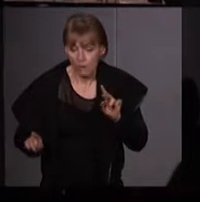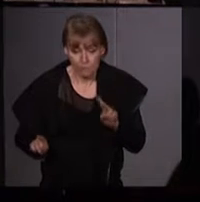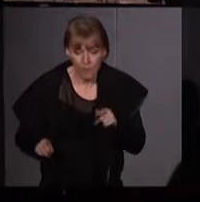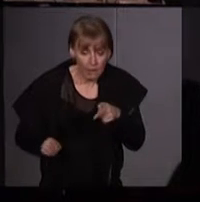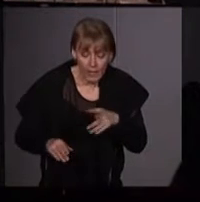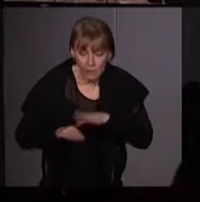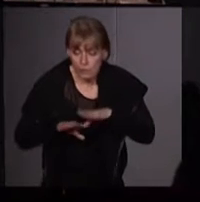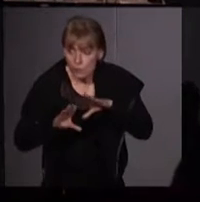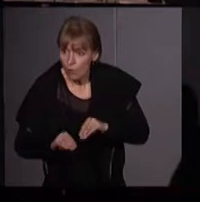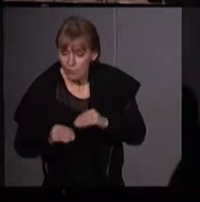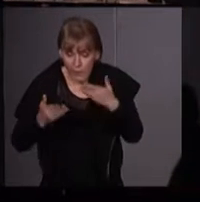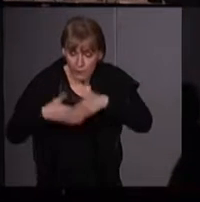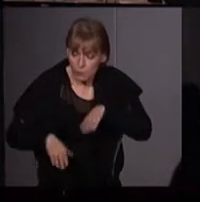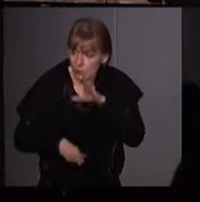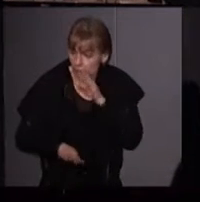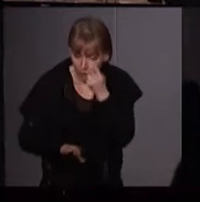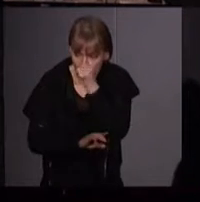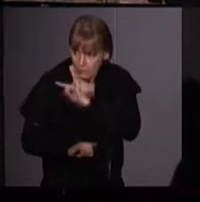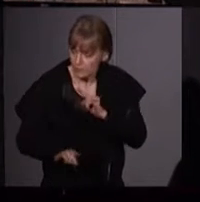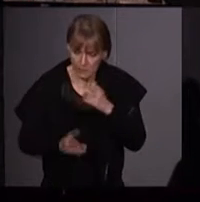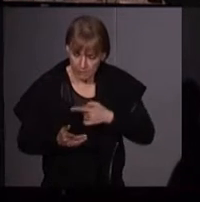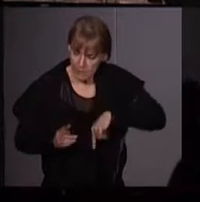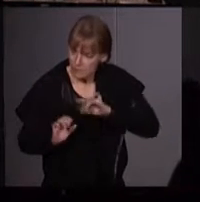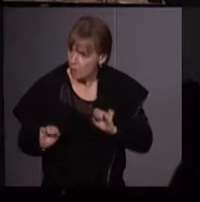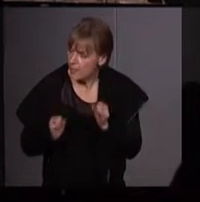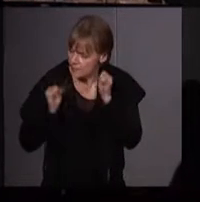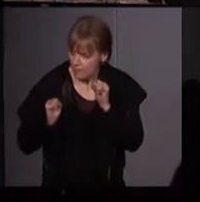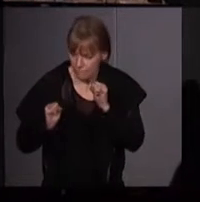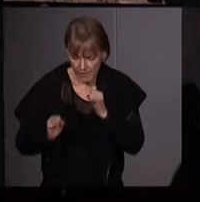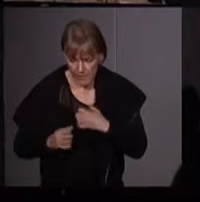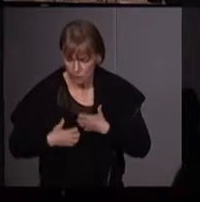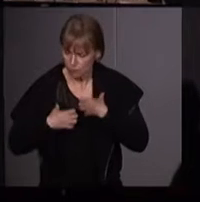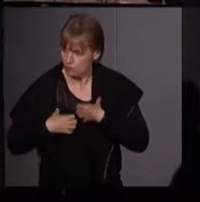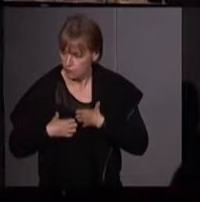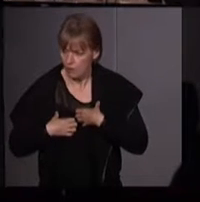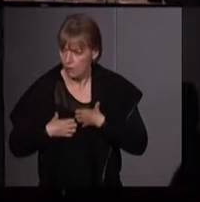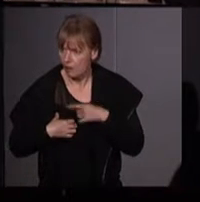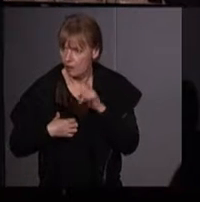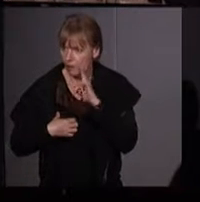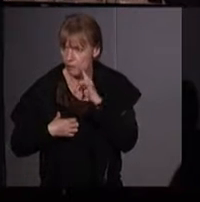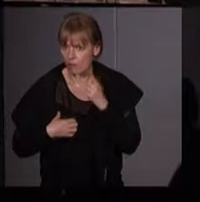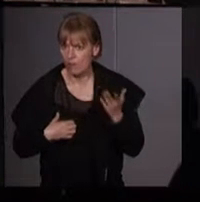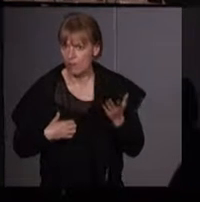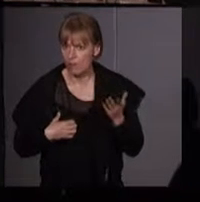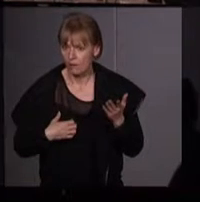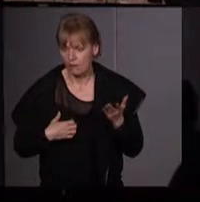dormir une nuit à la base, mais elles étaient énervées. Elles étaient offusquées aussi que les